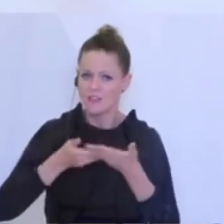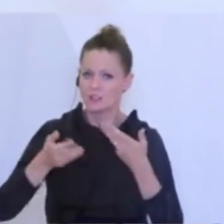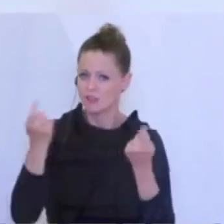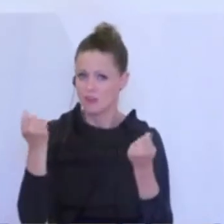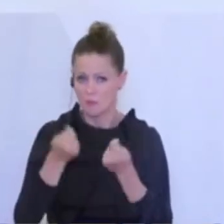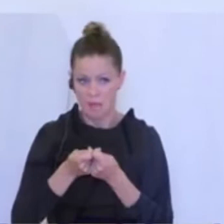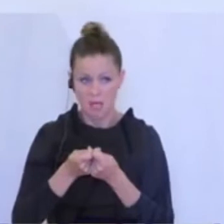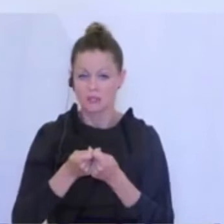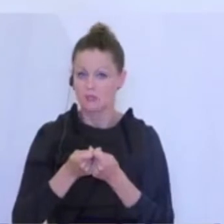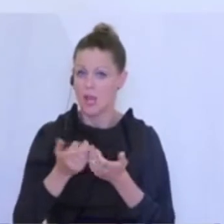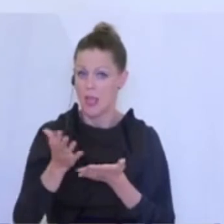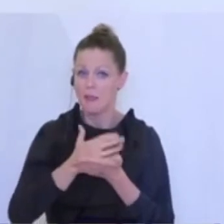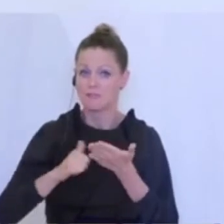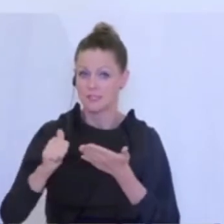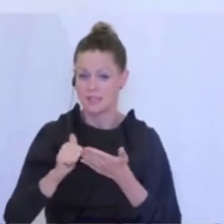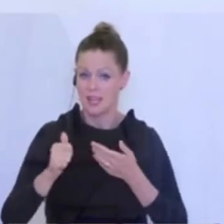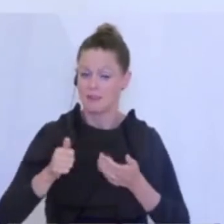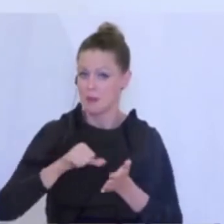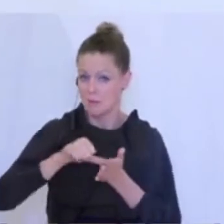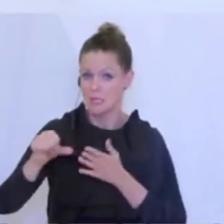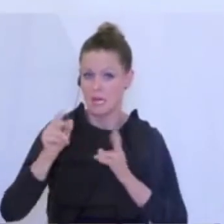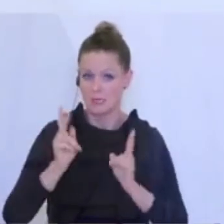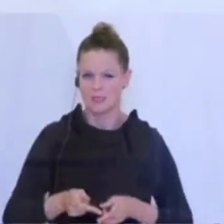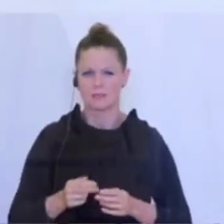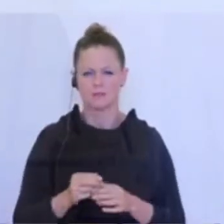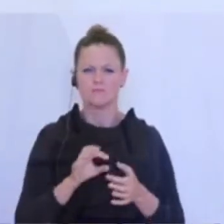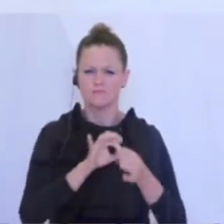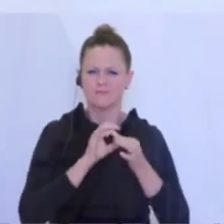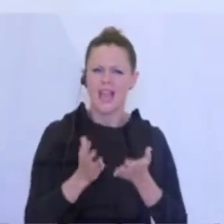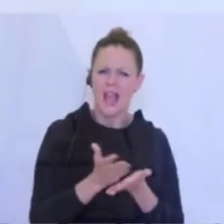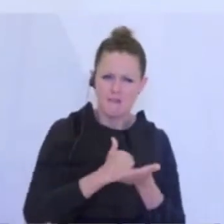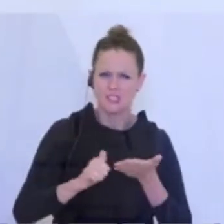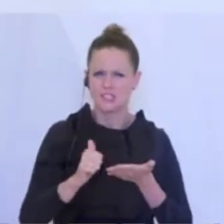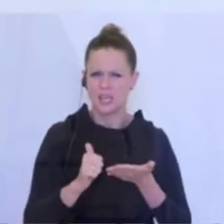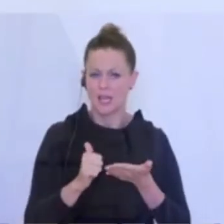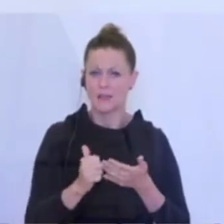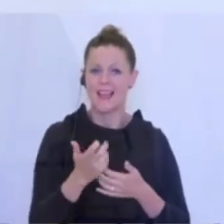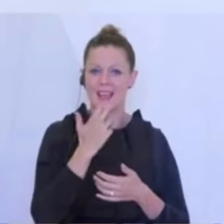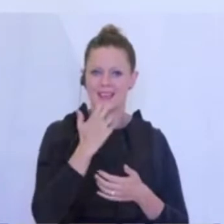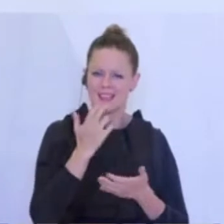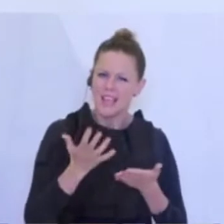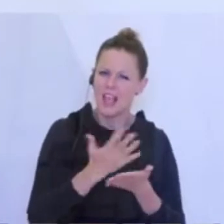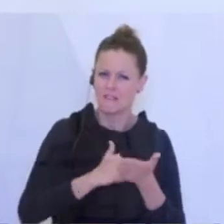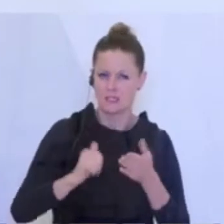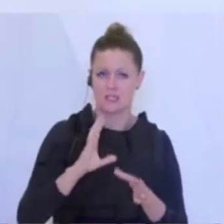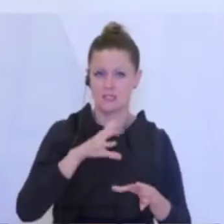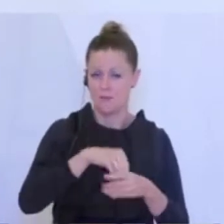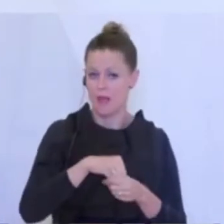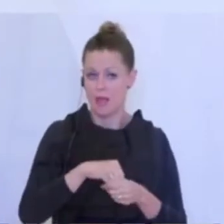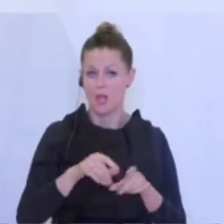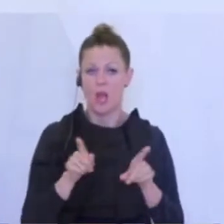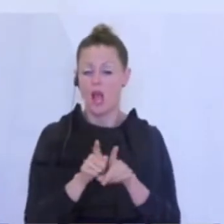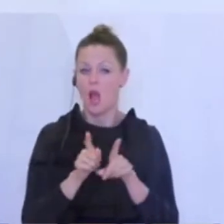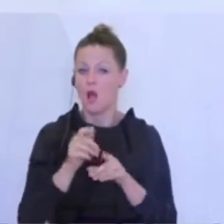noch halbwegs effizient finanzierbar sind. Apropos effizient. Es geht hier um Energieeffizienz. Es geht hier